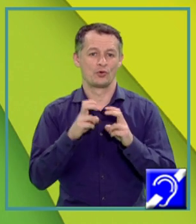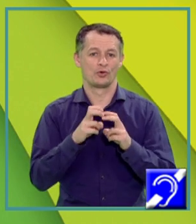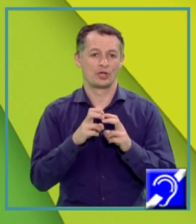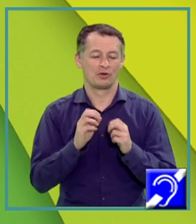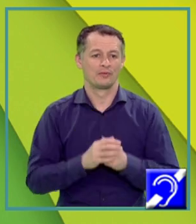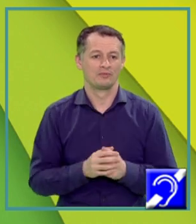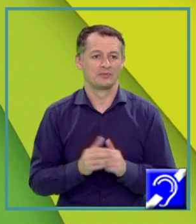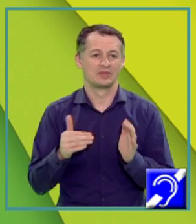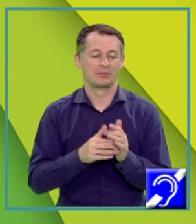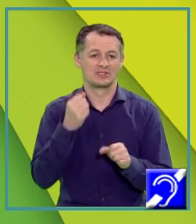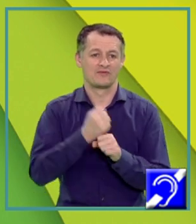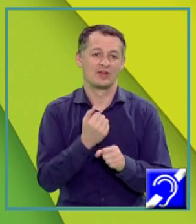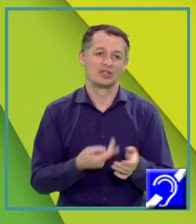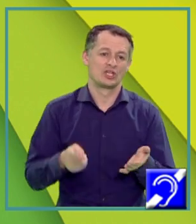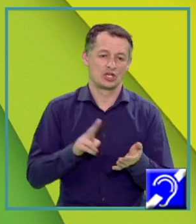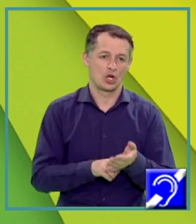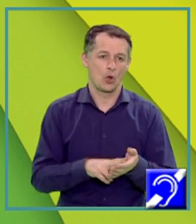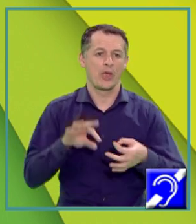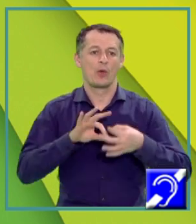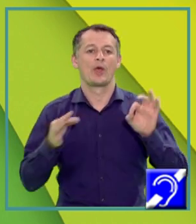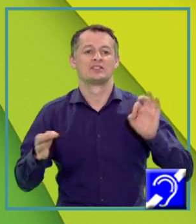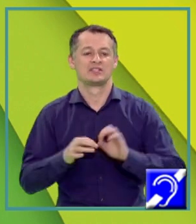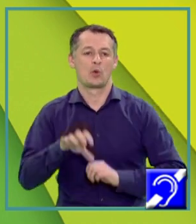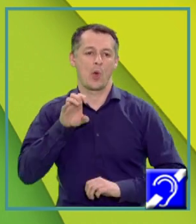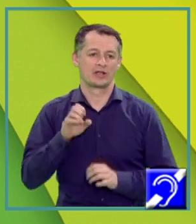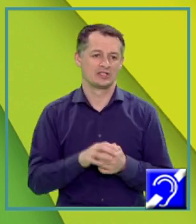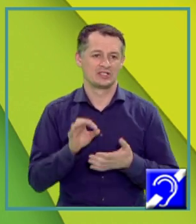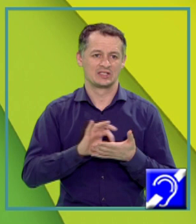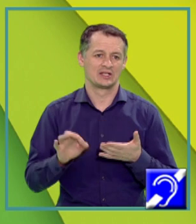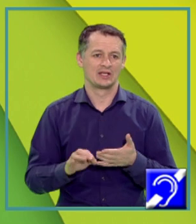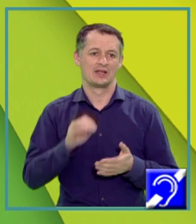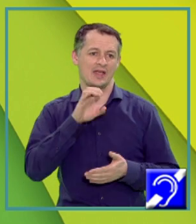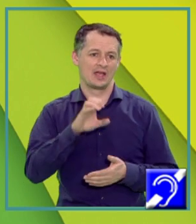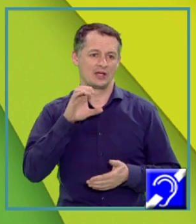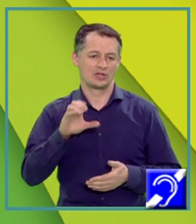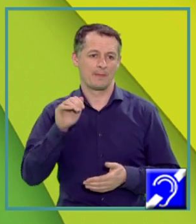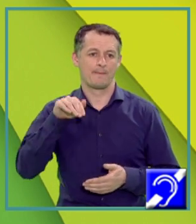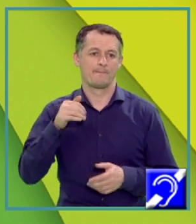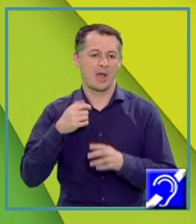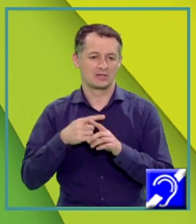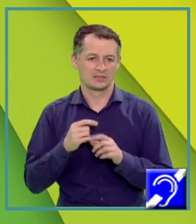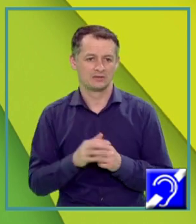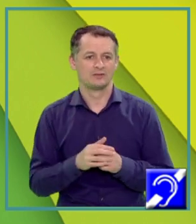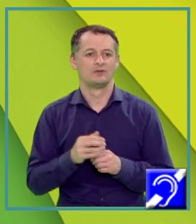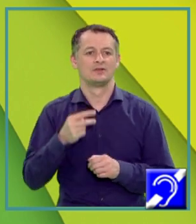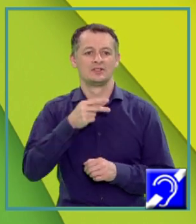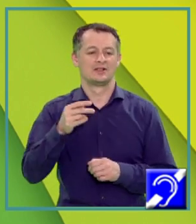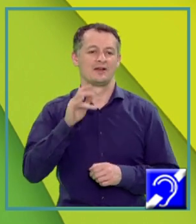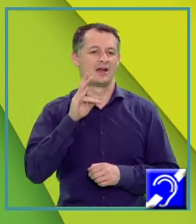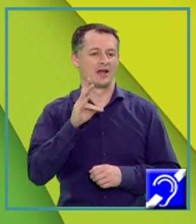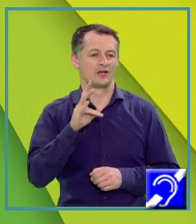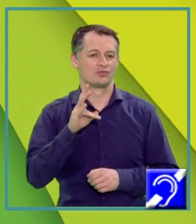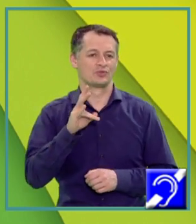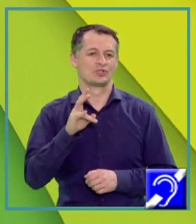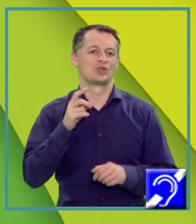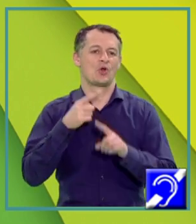nou ecuația lui Einstein scrisă sub forma ECmax egal Hnu minus L extracție Am văzut